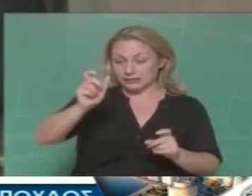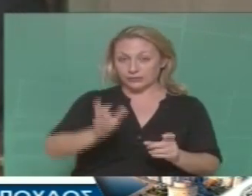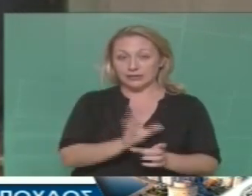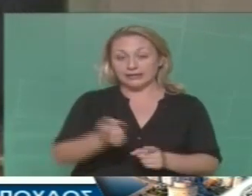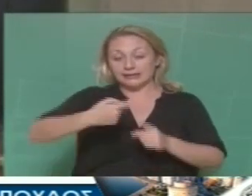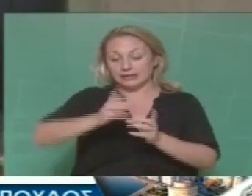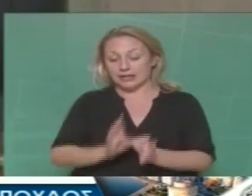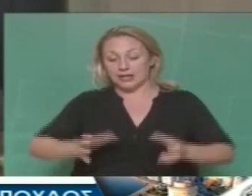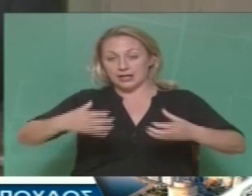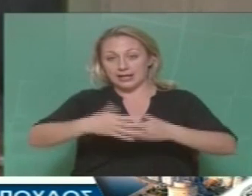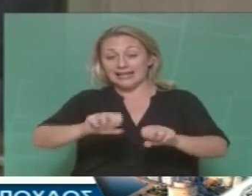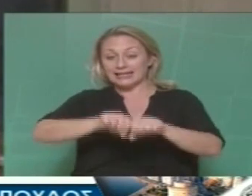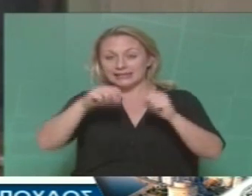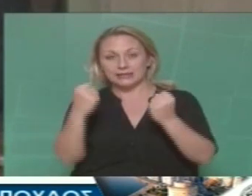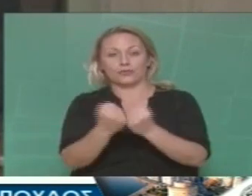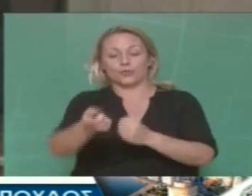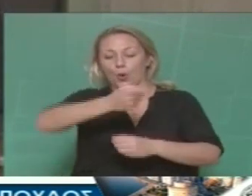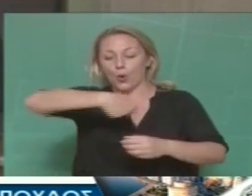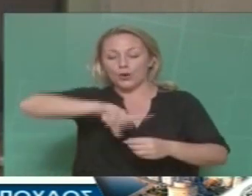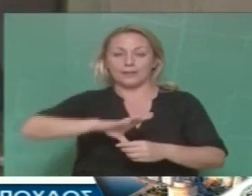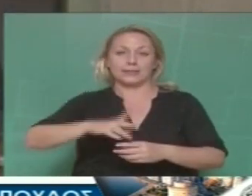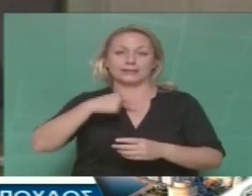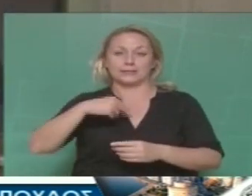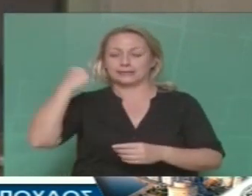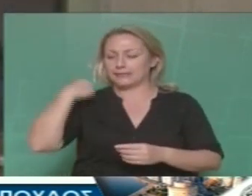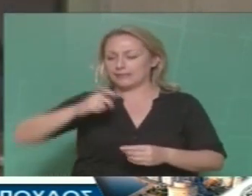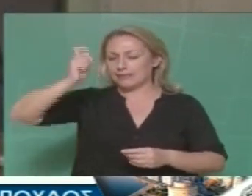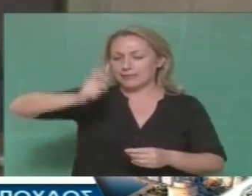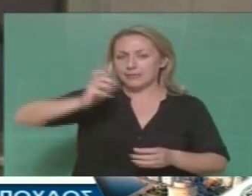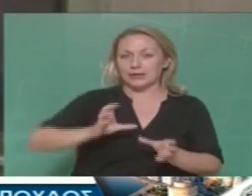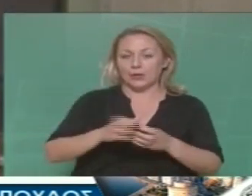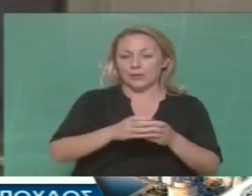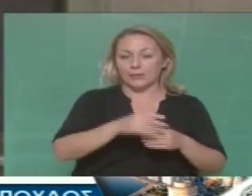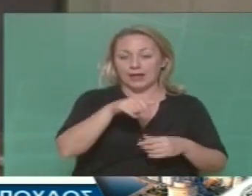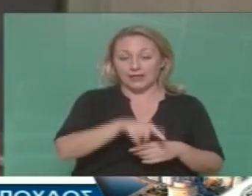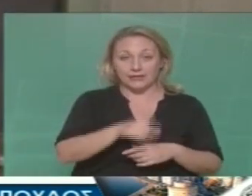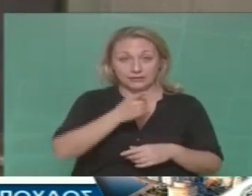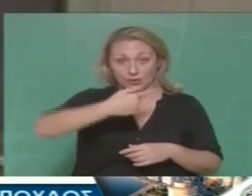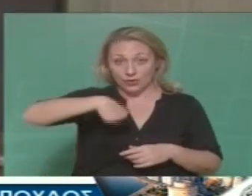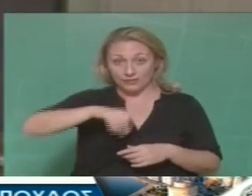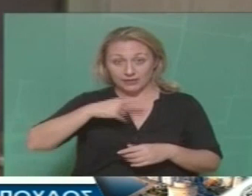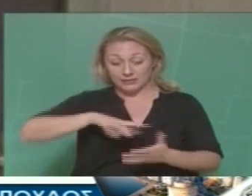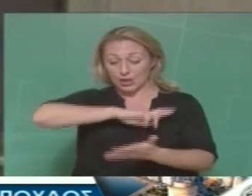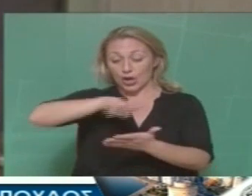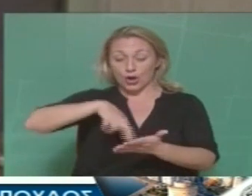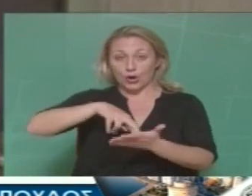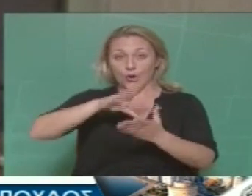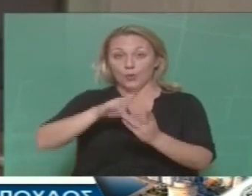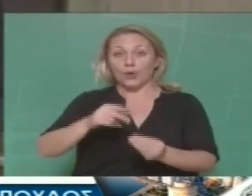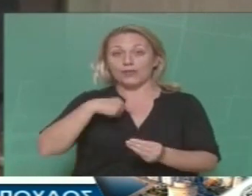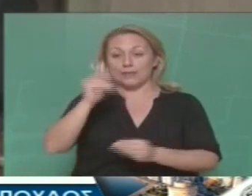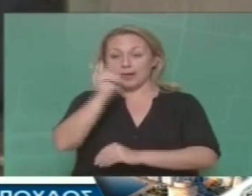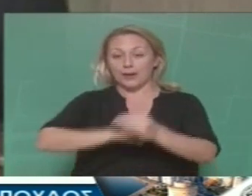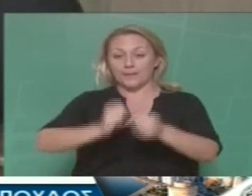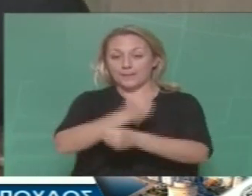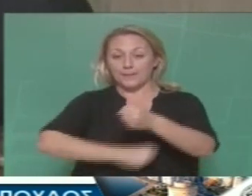Συμβούλιο συνολικά, παρατάξεις, δήμαρχες κτλ, να απεκδηθείτε του ρόλου σας σαν εκλεγμένου Δημοτικού